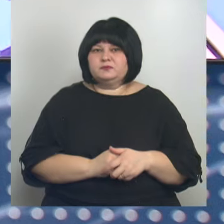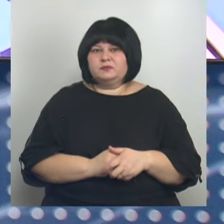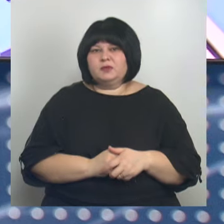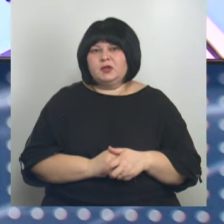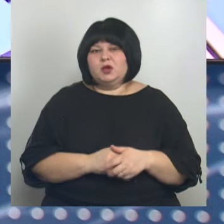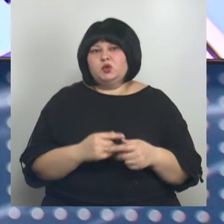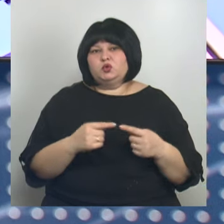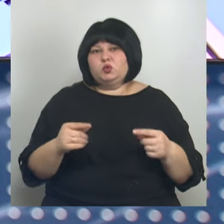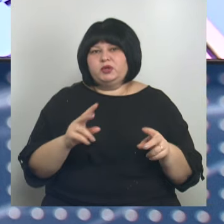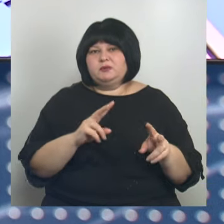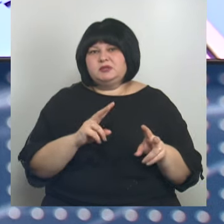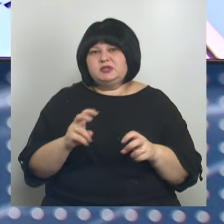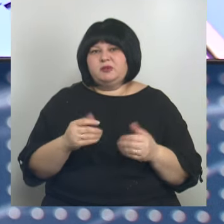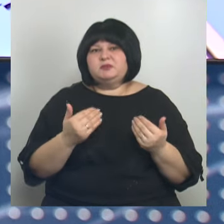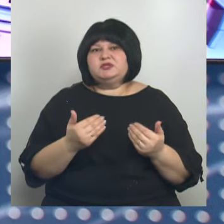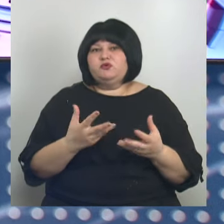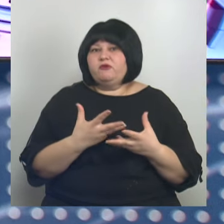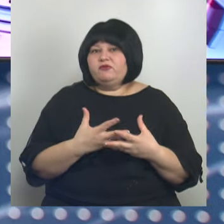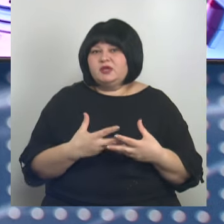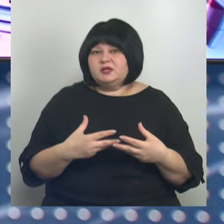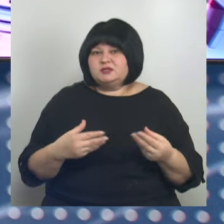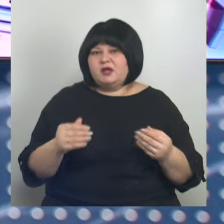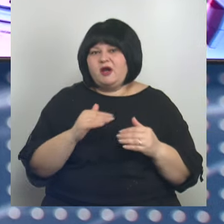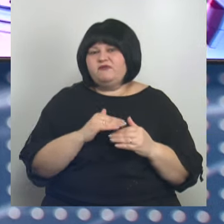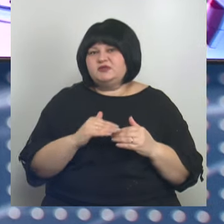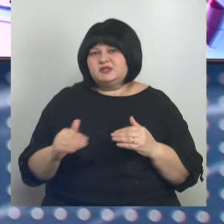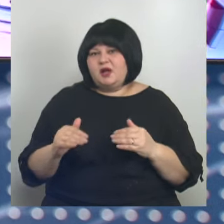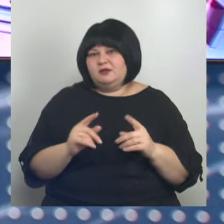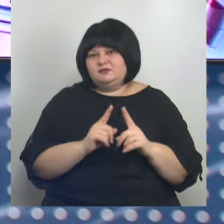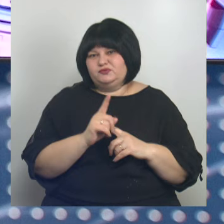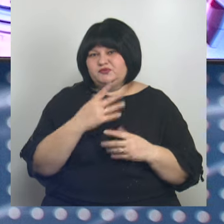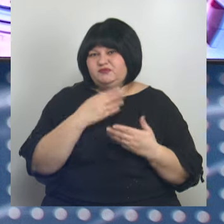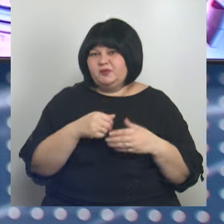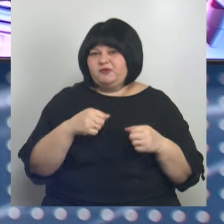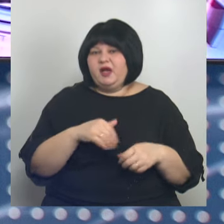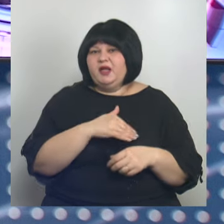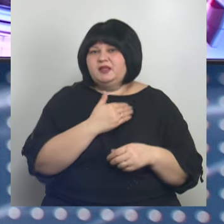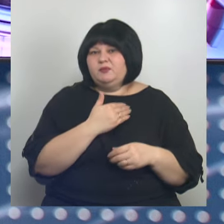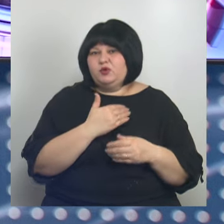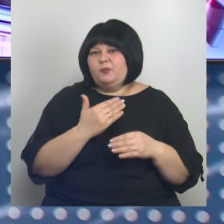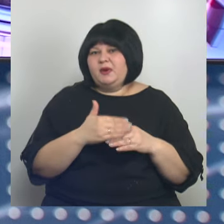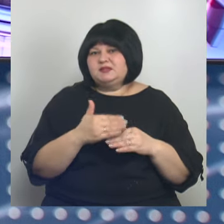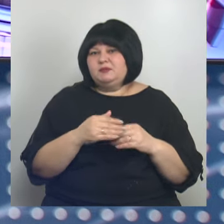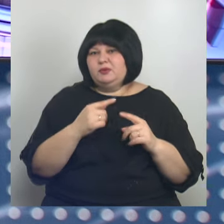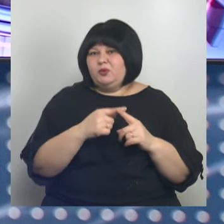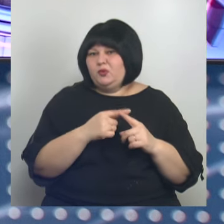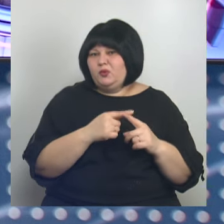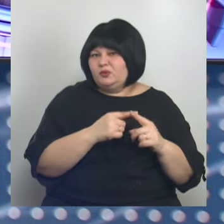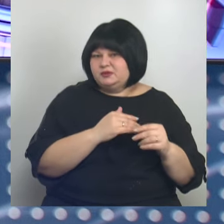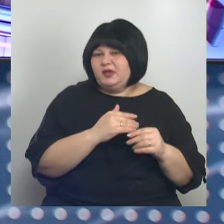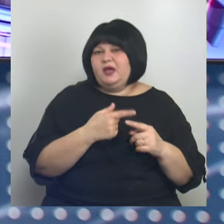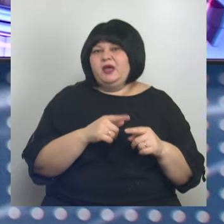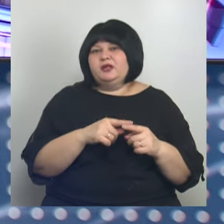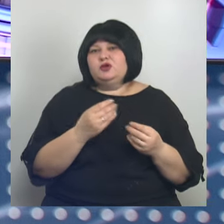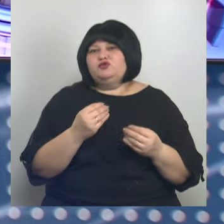К другим темам. Сегодня весна официально вступила в свои права. Температура постепенно стремится к плюсовым значениям, а это